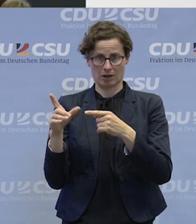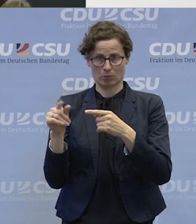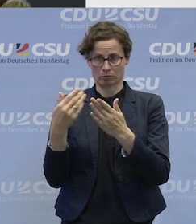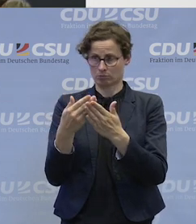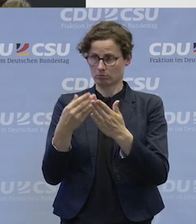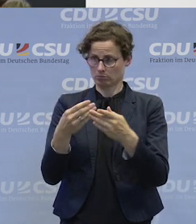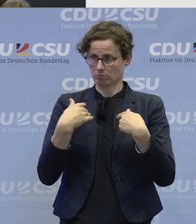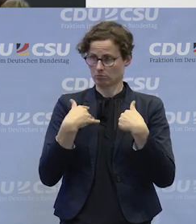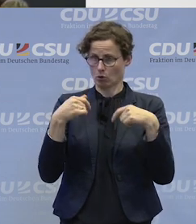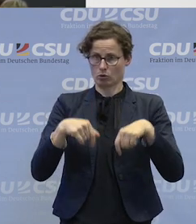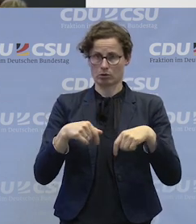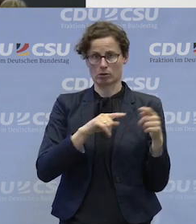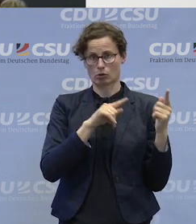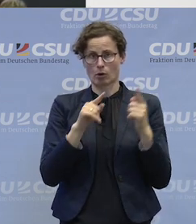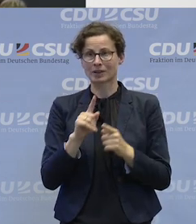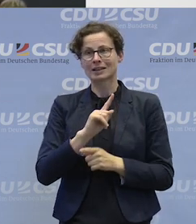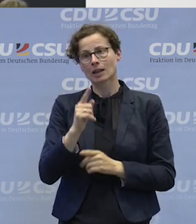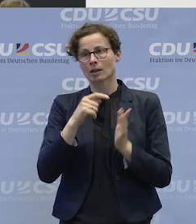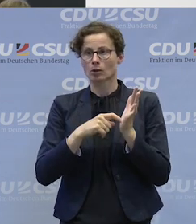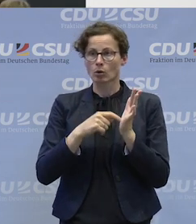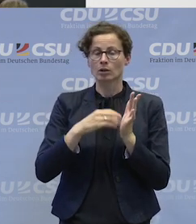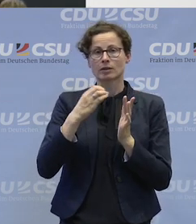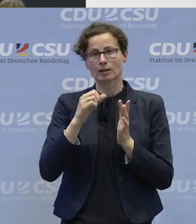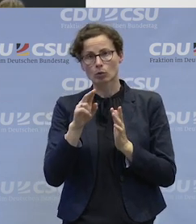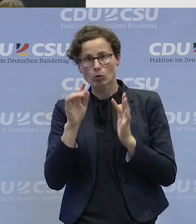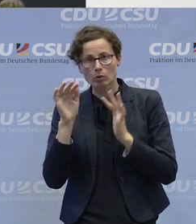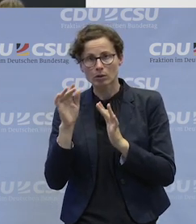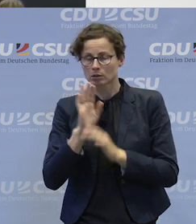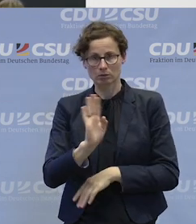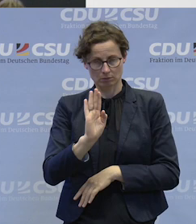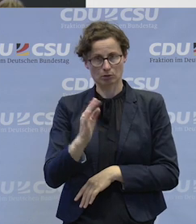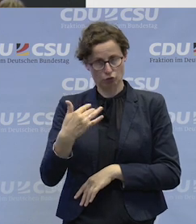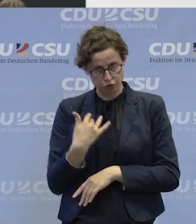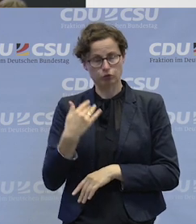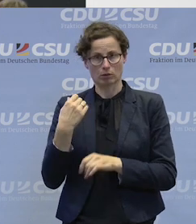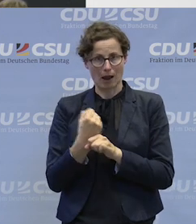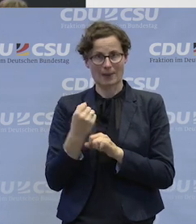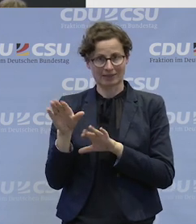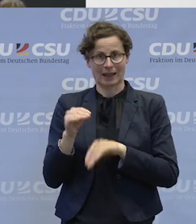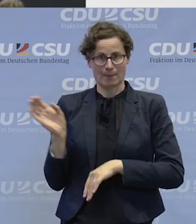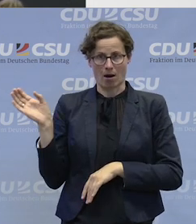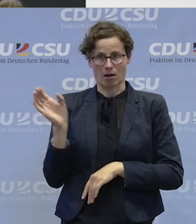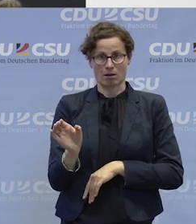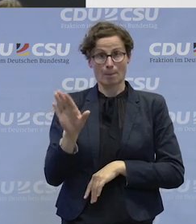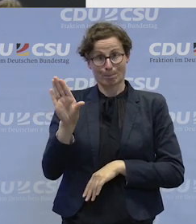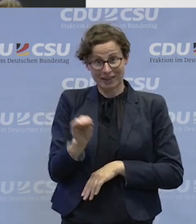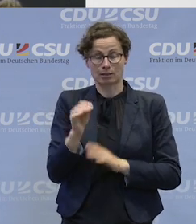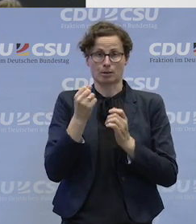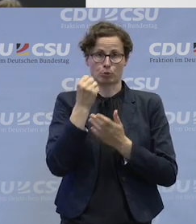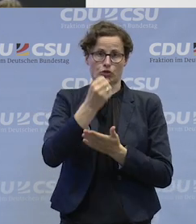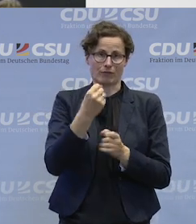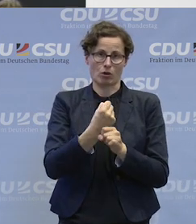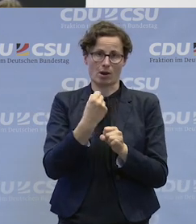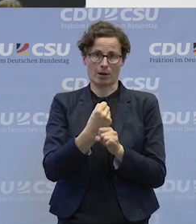ich hier sitze, nicht nur, weil ich versuche, bei der CDU Auftraggeber zu finden. Nein. Ich habe halt jemanden eingestellt, über das